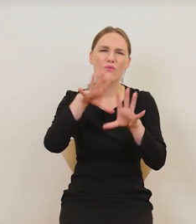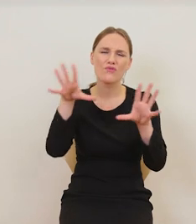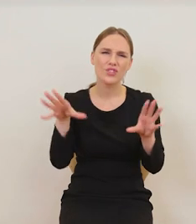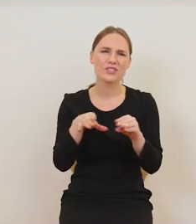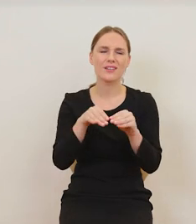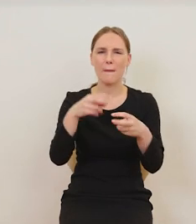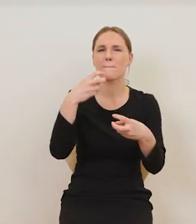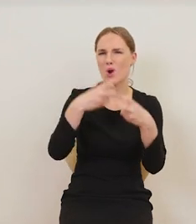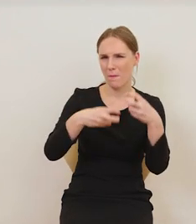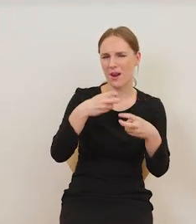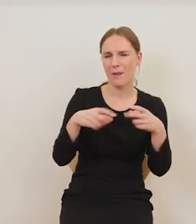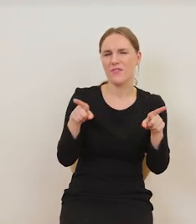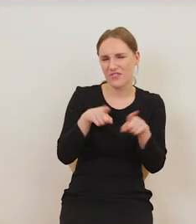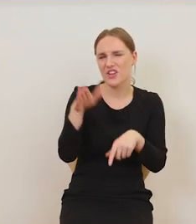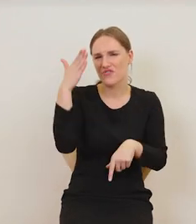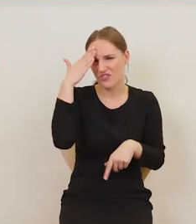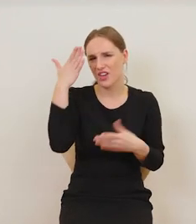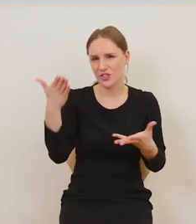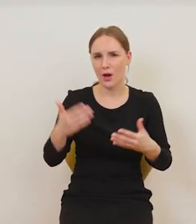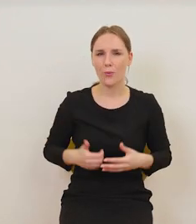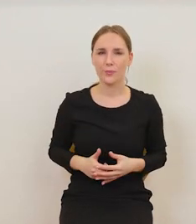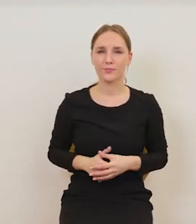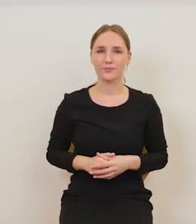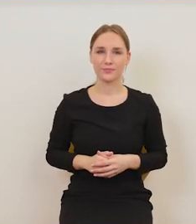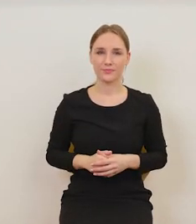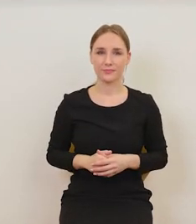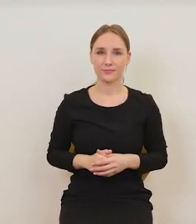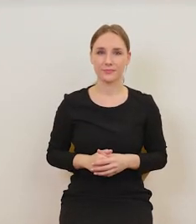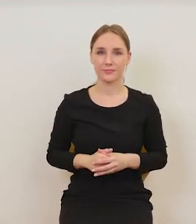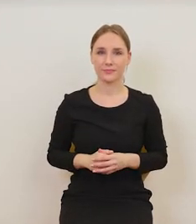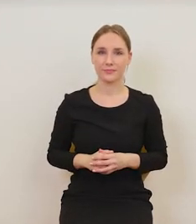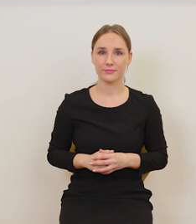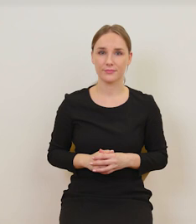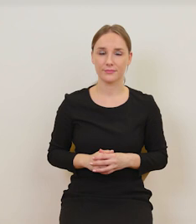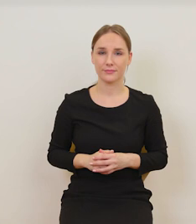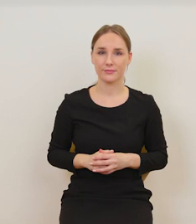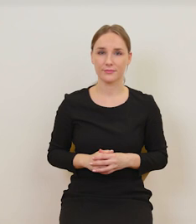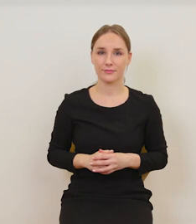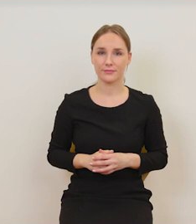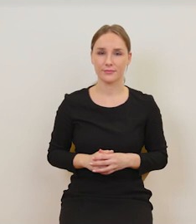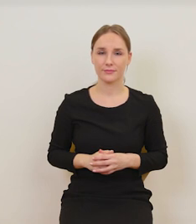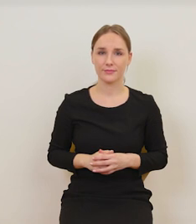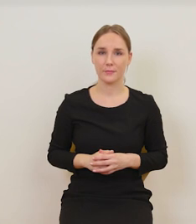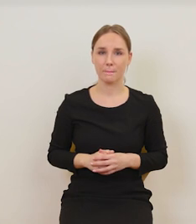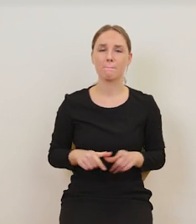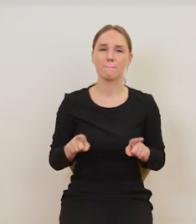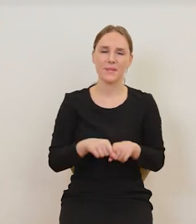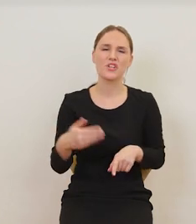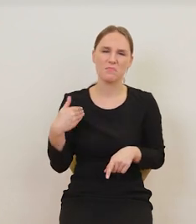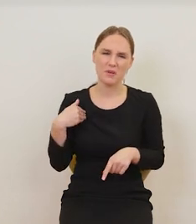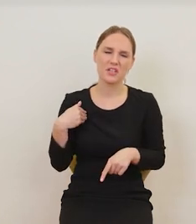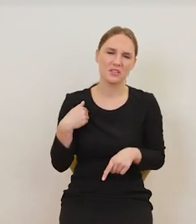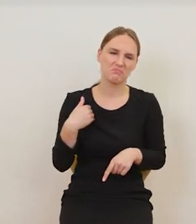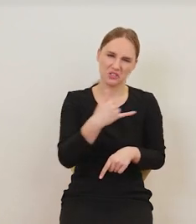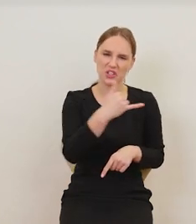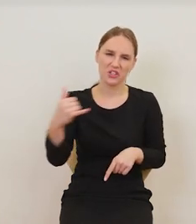problemach związanych z tym. Byli też inni, którzy próbowali naśladować